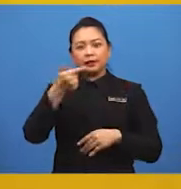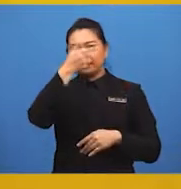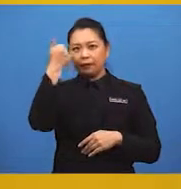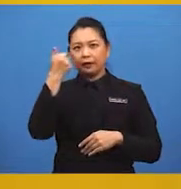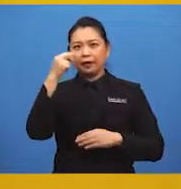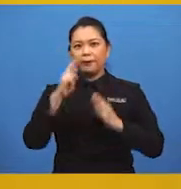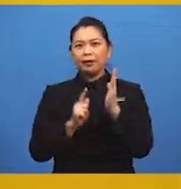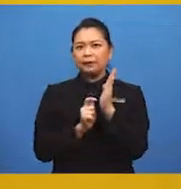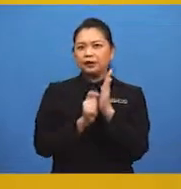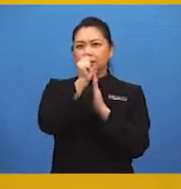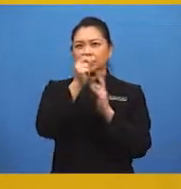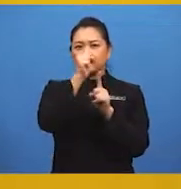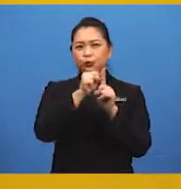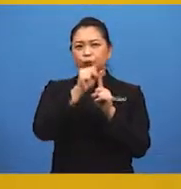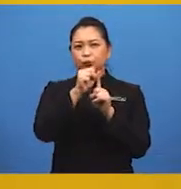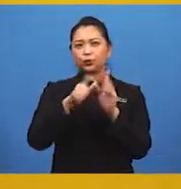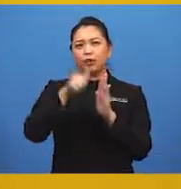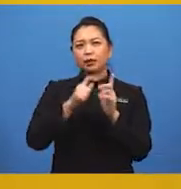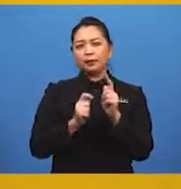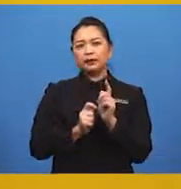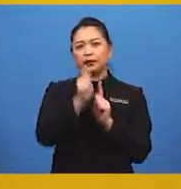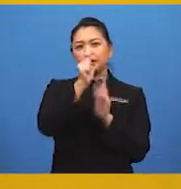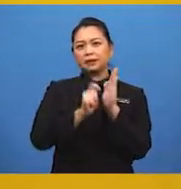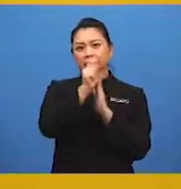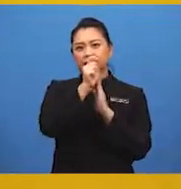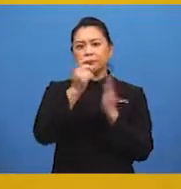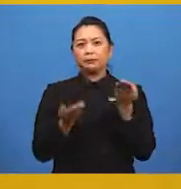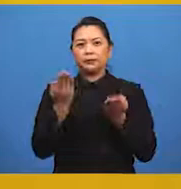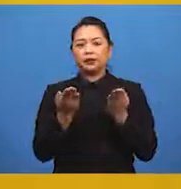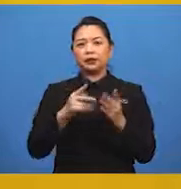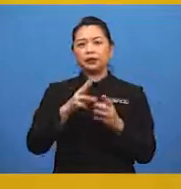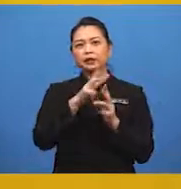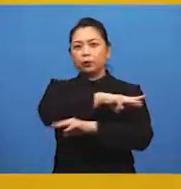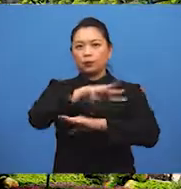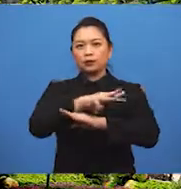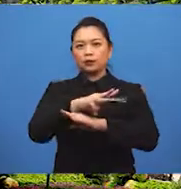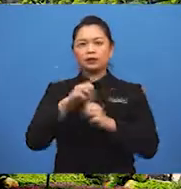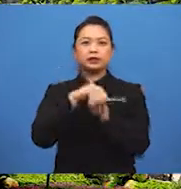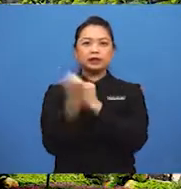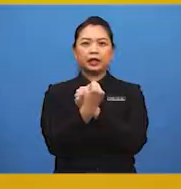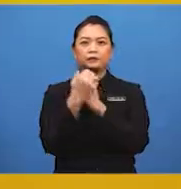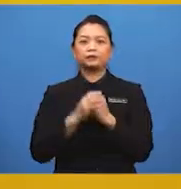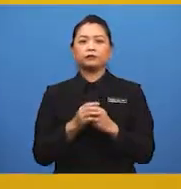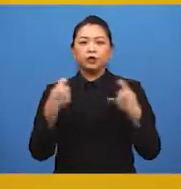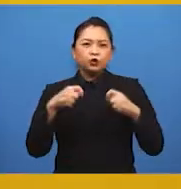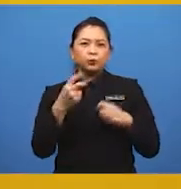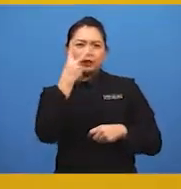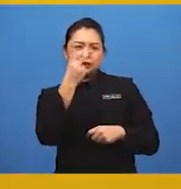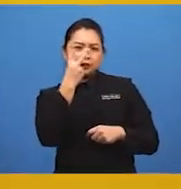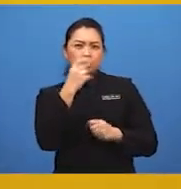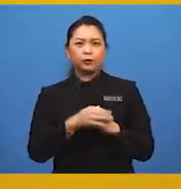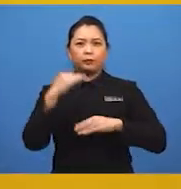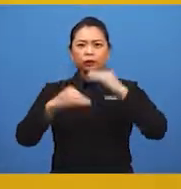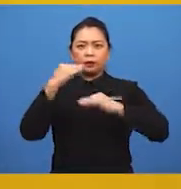peningkatan suhu lebih tinggi berbanding kawasan di sekitarnya. Cuba perhatikan